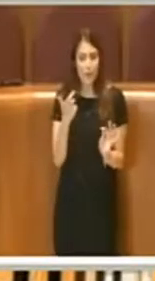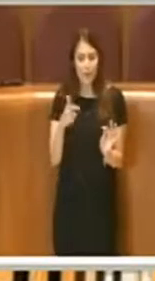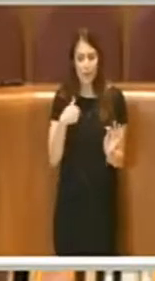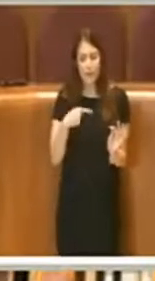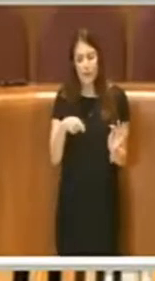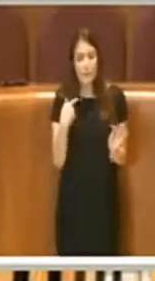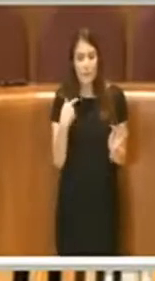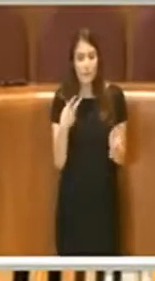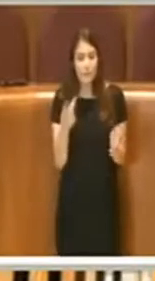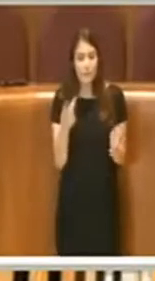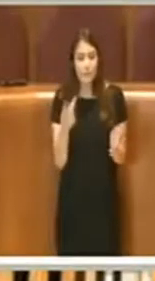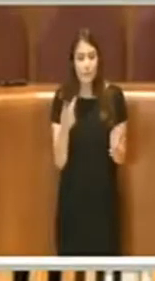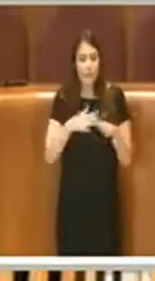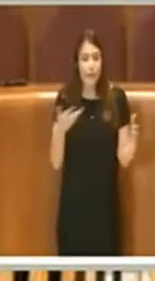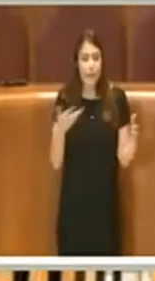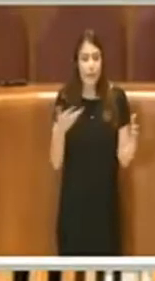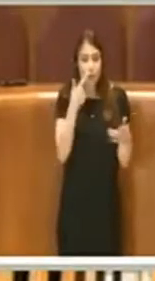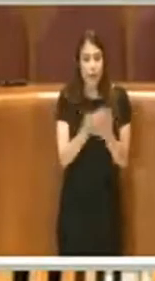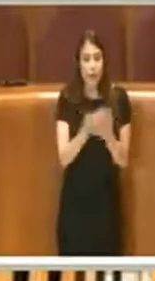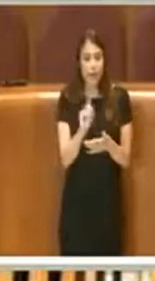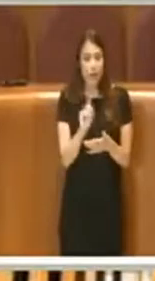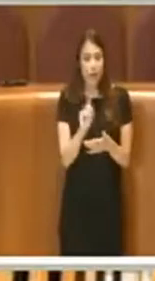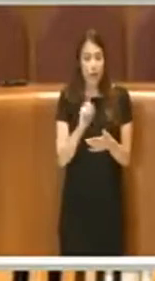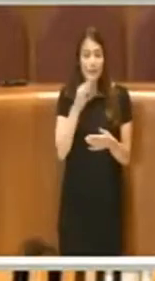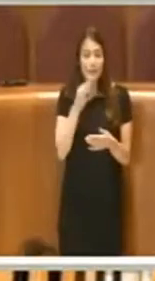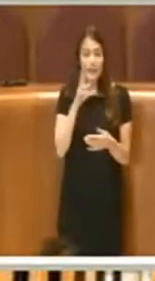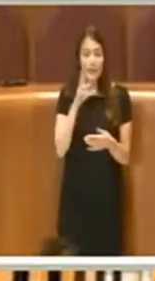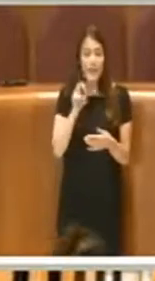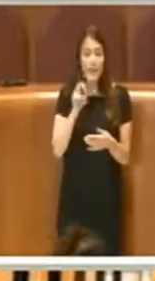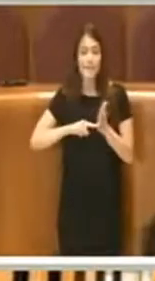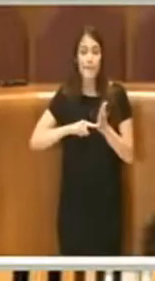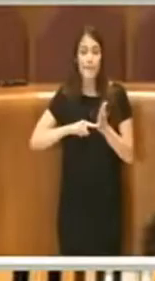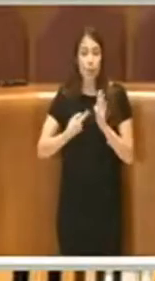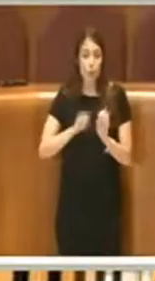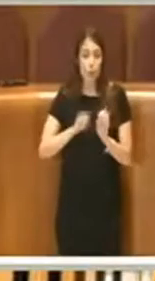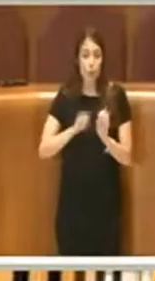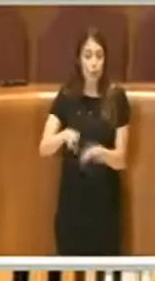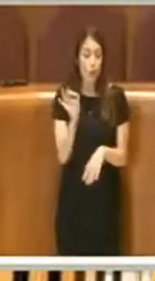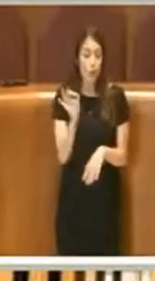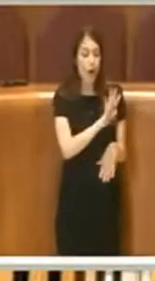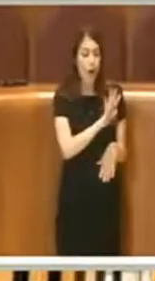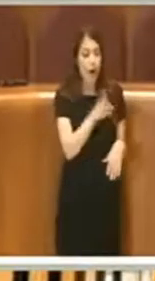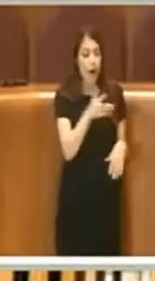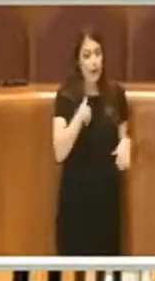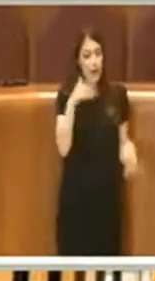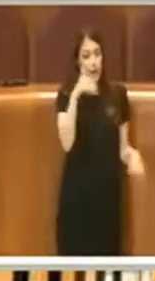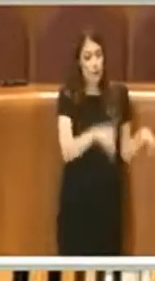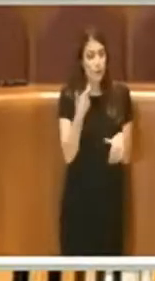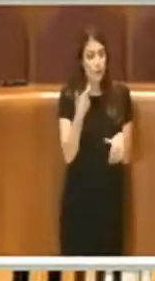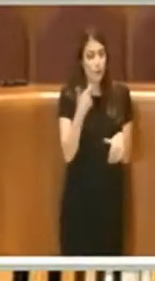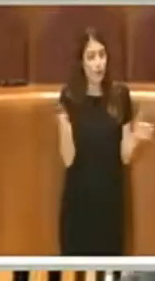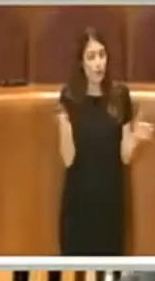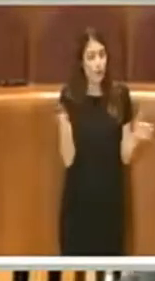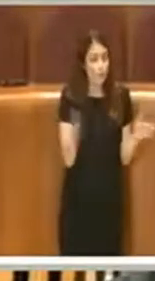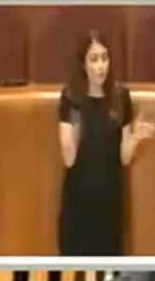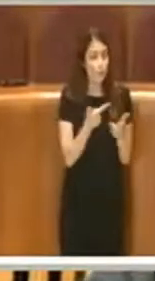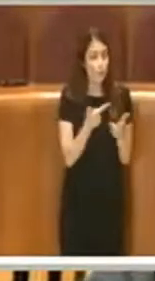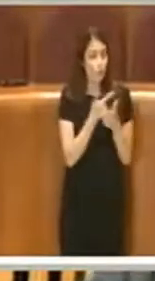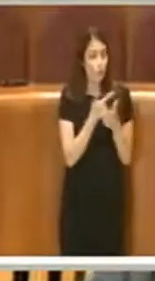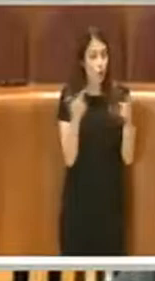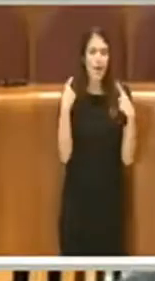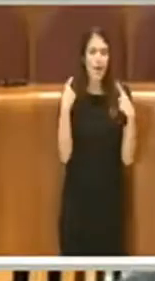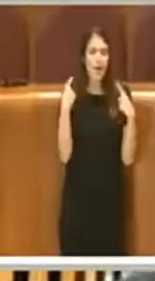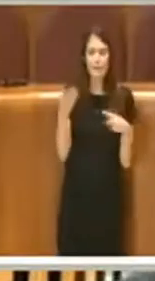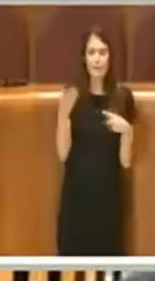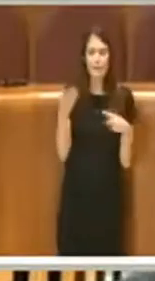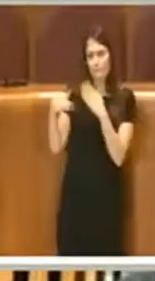buttati. Ricordo piscine per i mondiali di nuoto, altre decine di milioni buttate che erano più corte delle misure necessarie. Questo